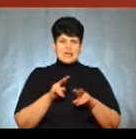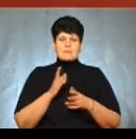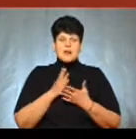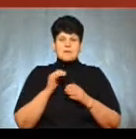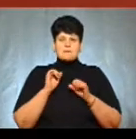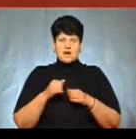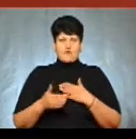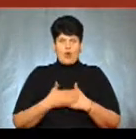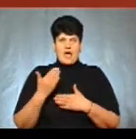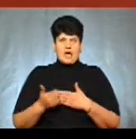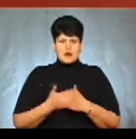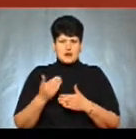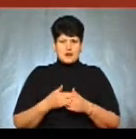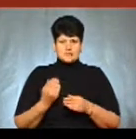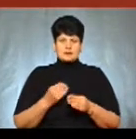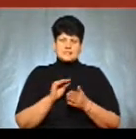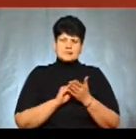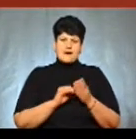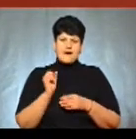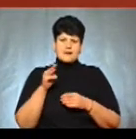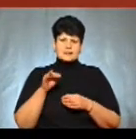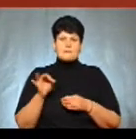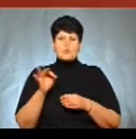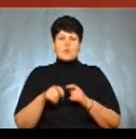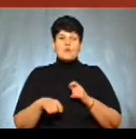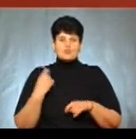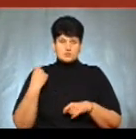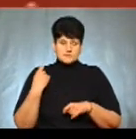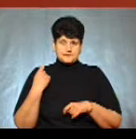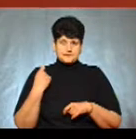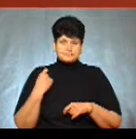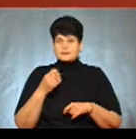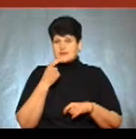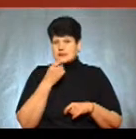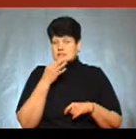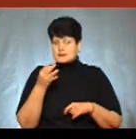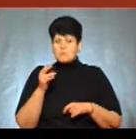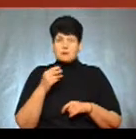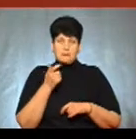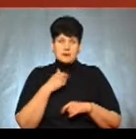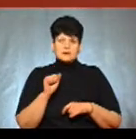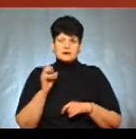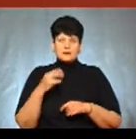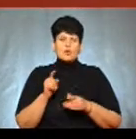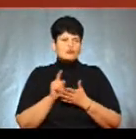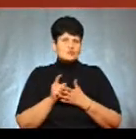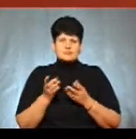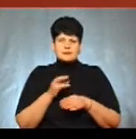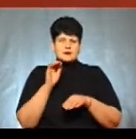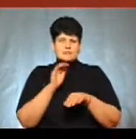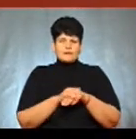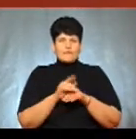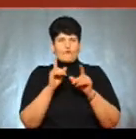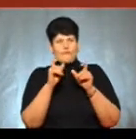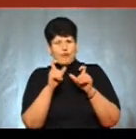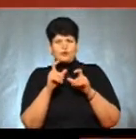укладати акти про право порушення. Але, так як сказав пан Андрій, обов'язково потрібно зафіксувати право порушення.